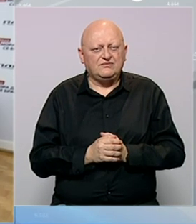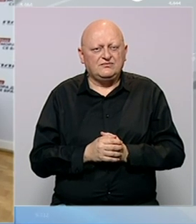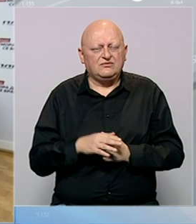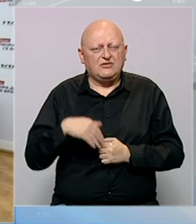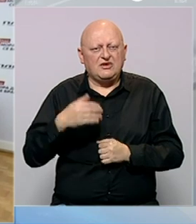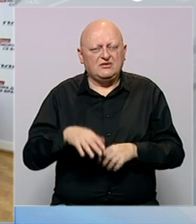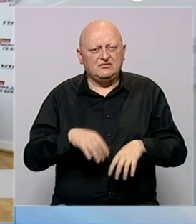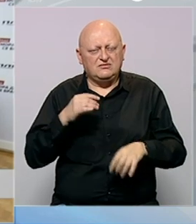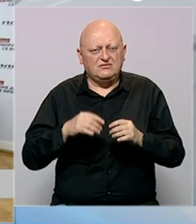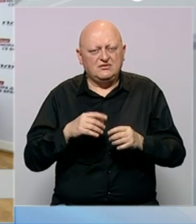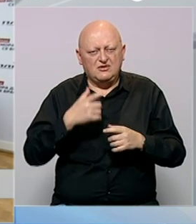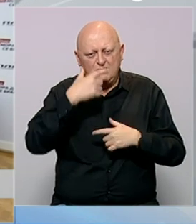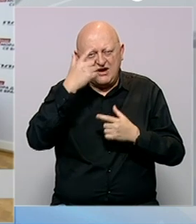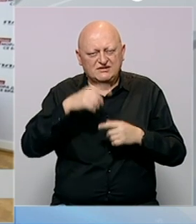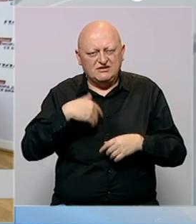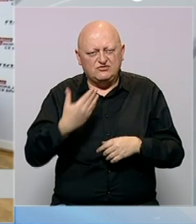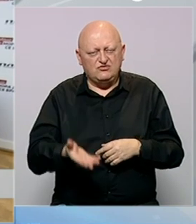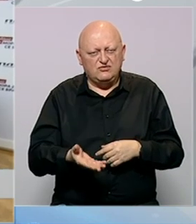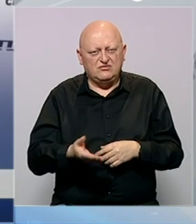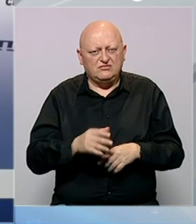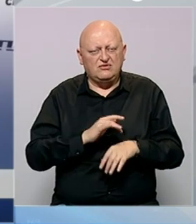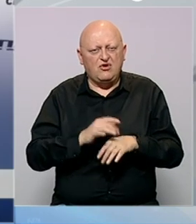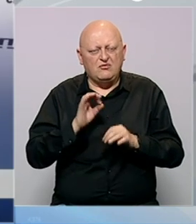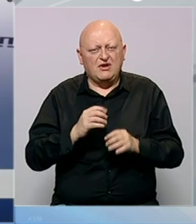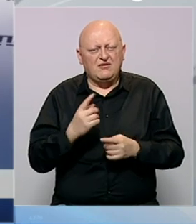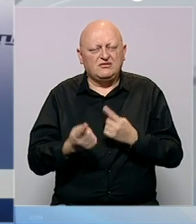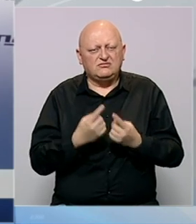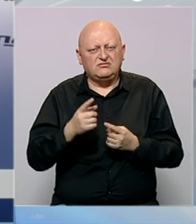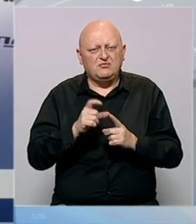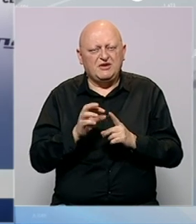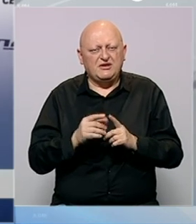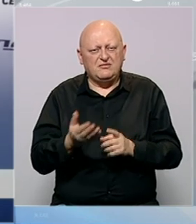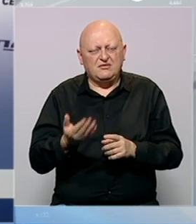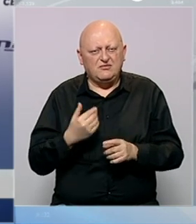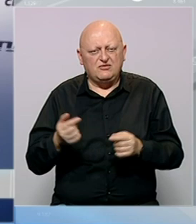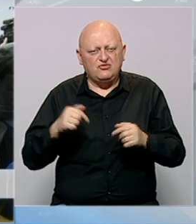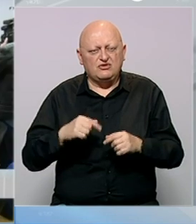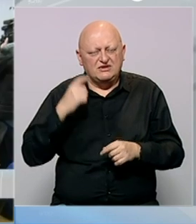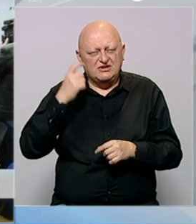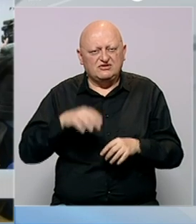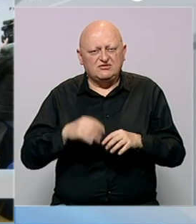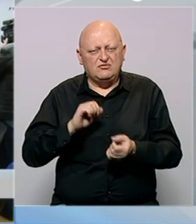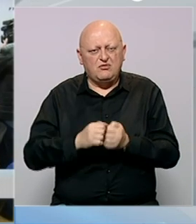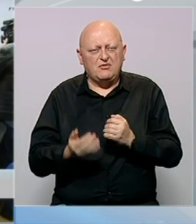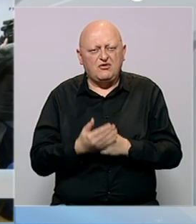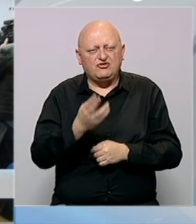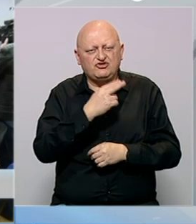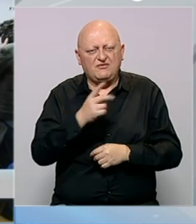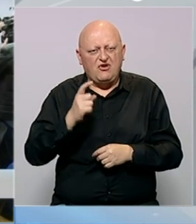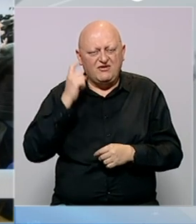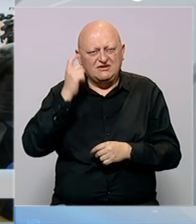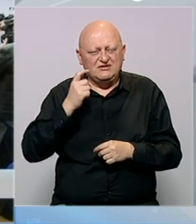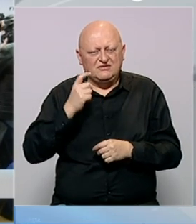Nakon izbora maske su očigledno pale i ogolile stvarno stanje unutar PDP-a prije unutar stranačkih izbora i borbe za novog šefa ove